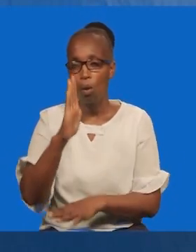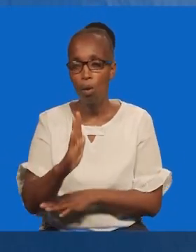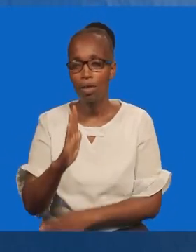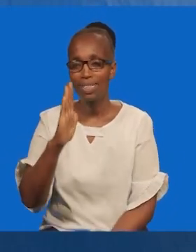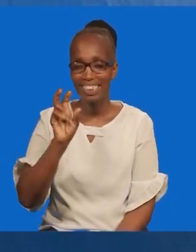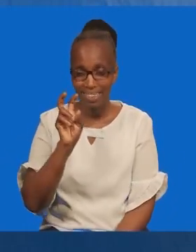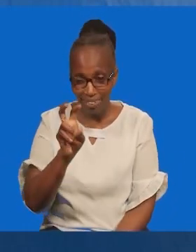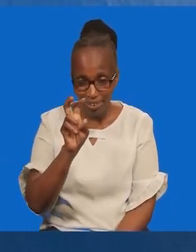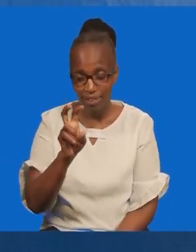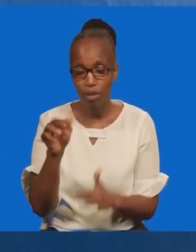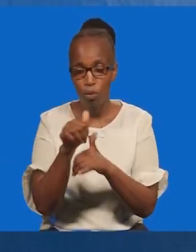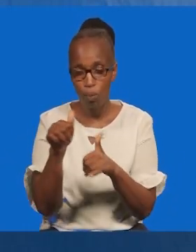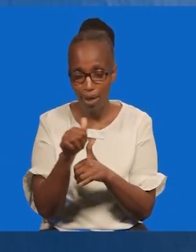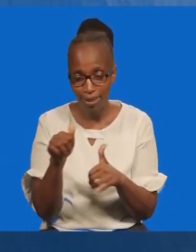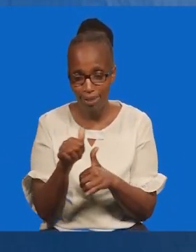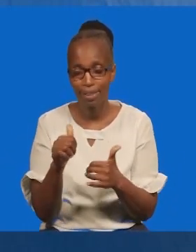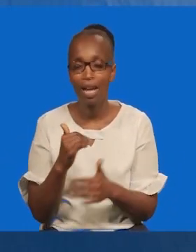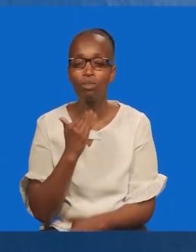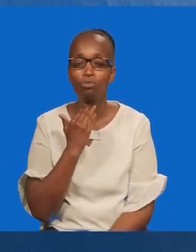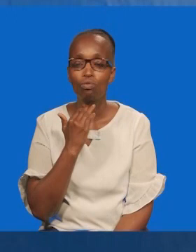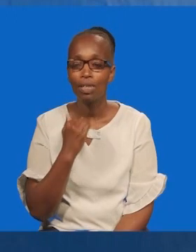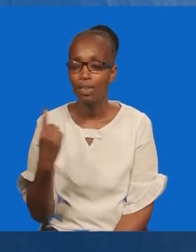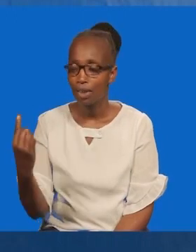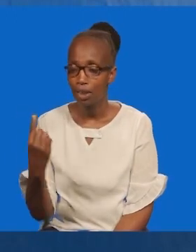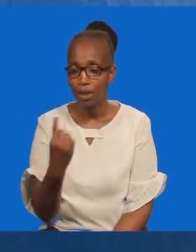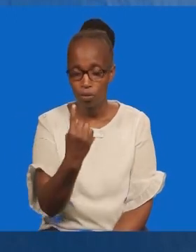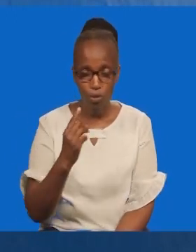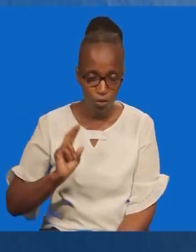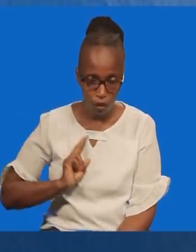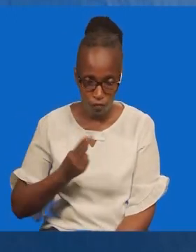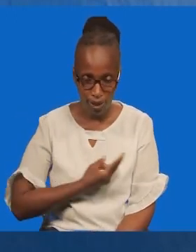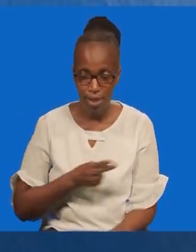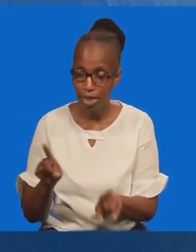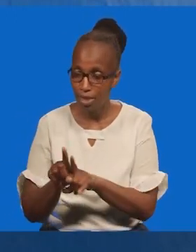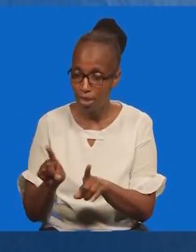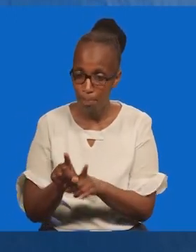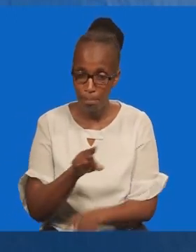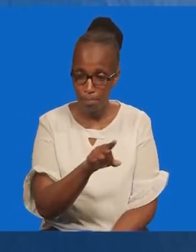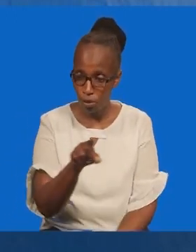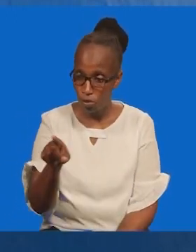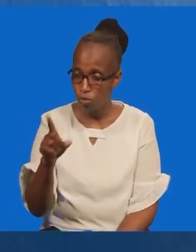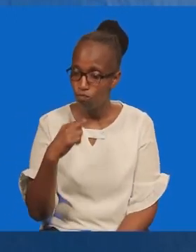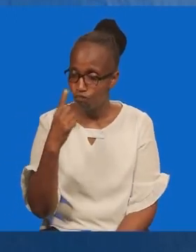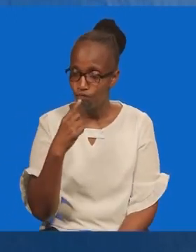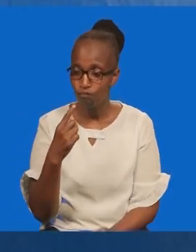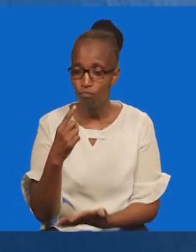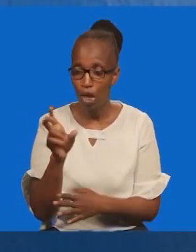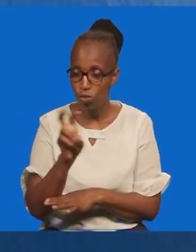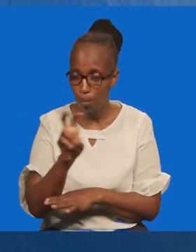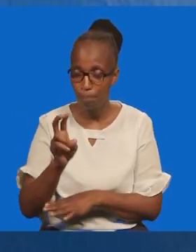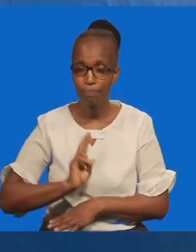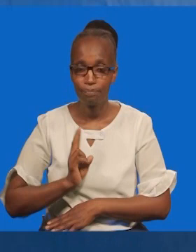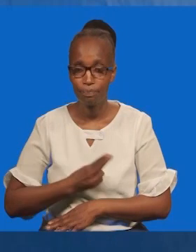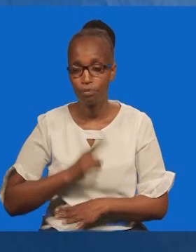Yeye ni mungu ambaye anaona. Na anaitaji kila mwanadamu. Ata wawu nae nitazama.